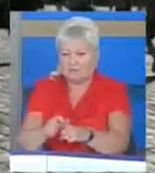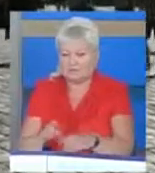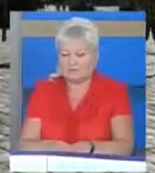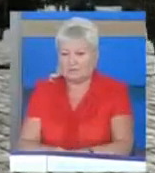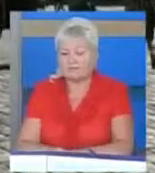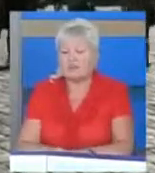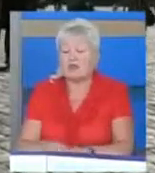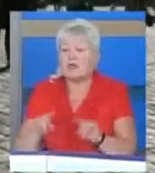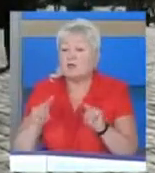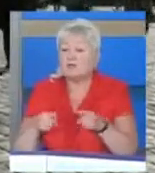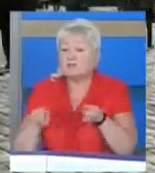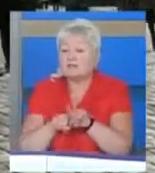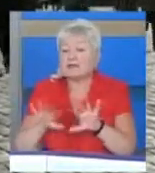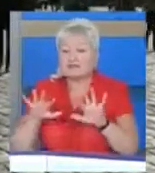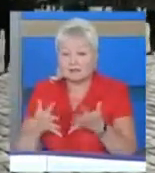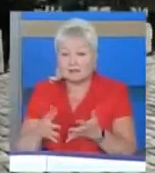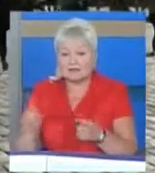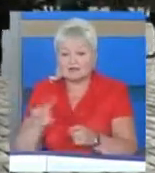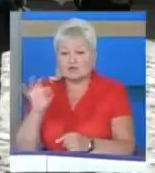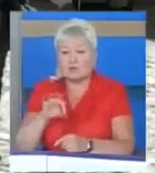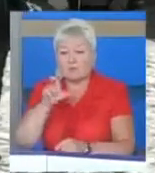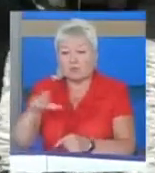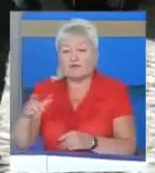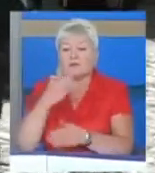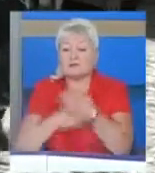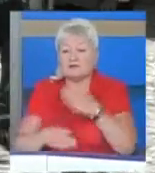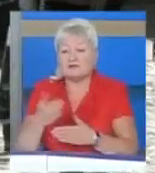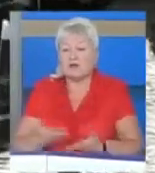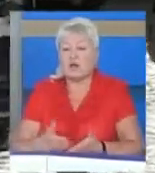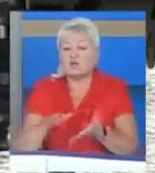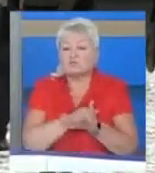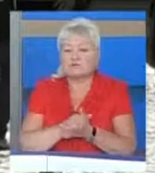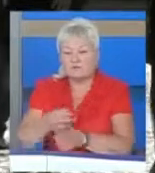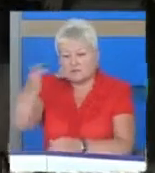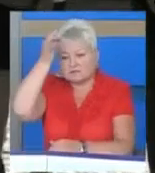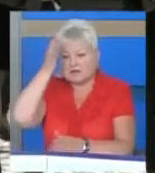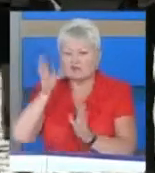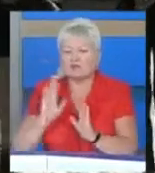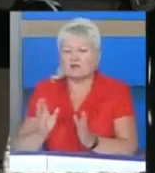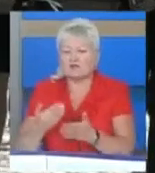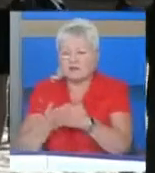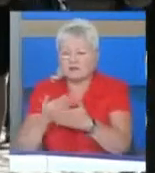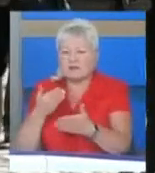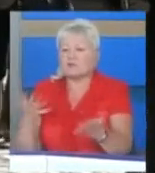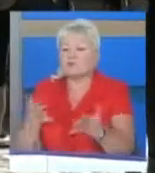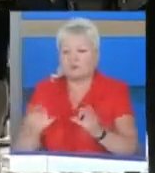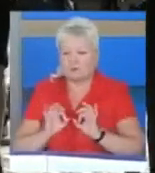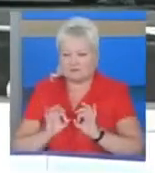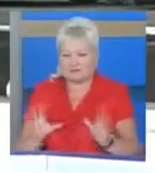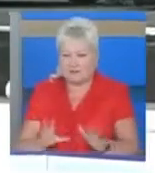Чомусь так стається, що про людей з інвалідністю суспільство згадує лише напередодні якогось свята.